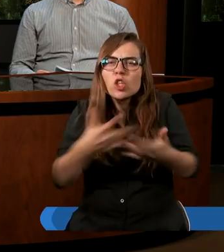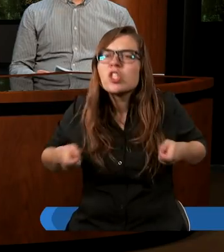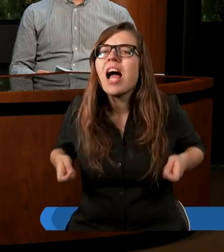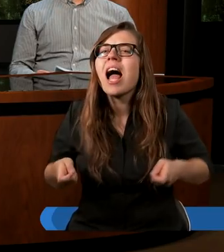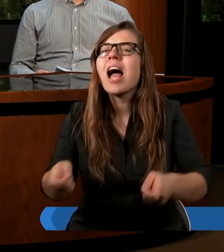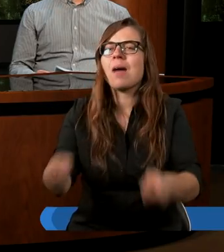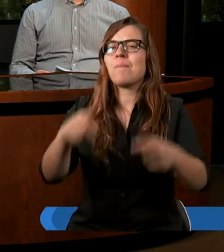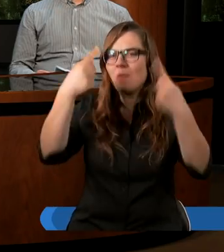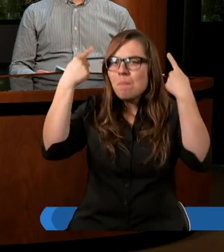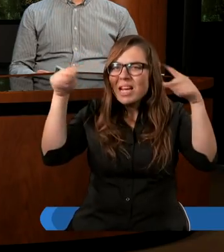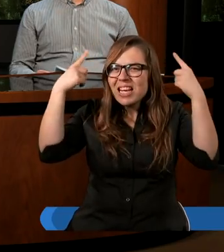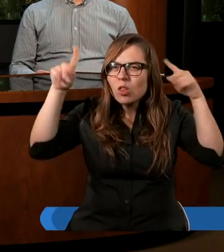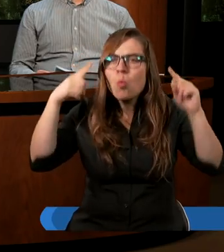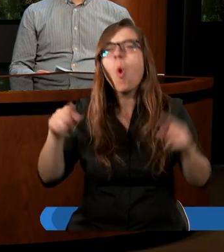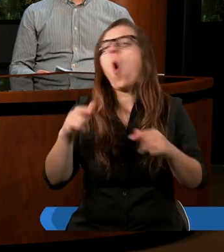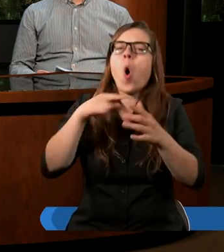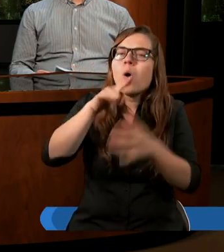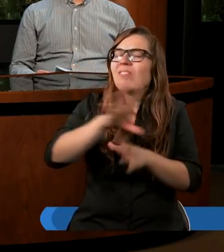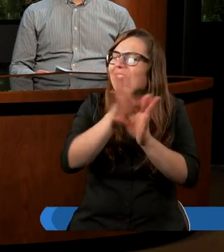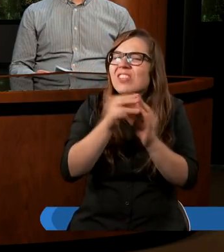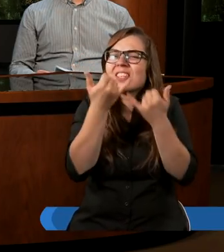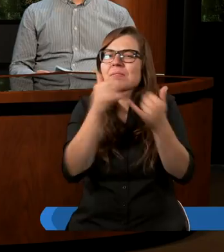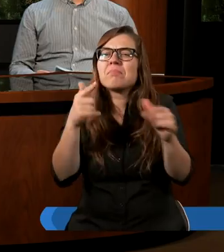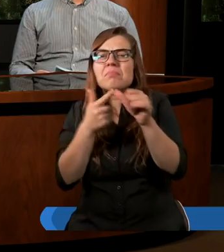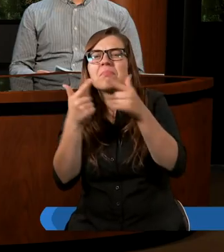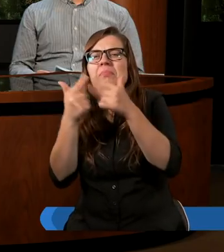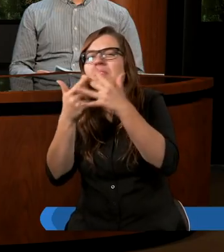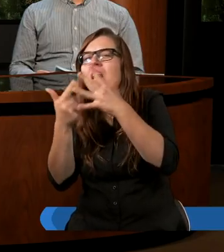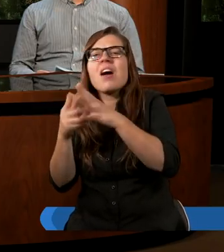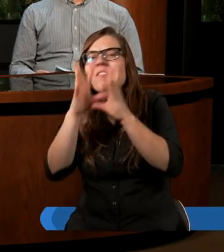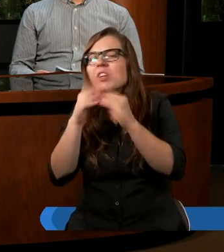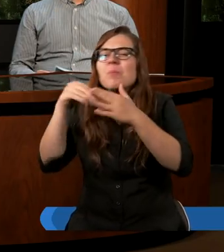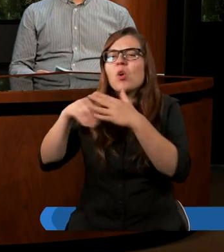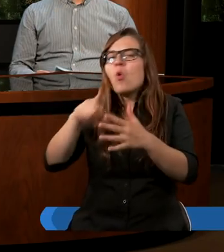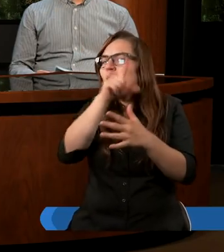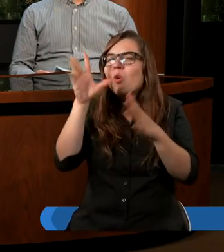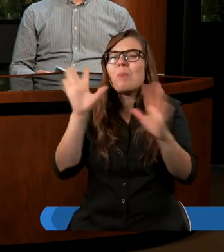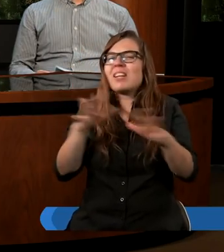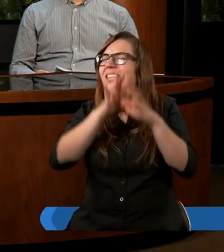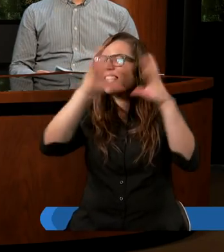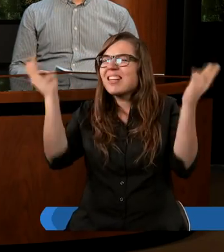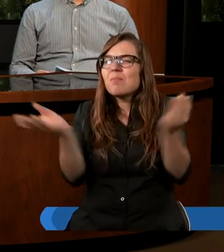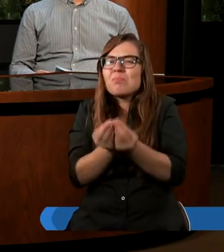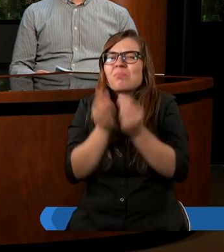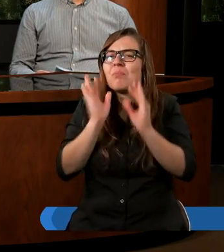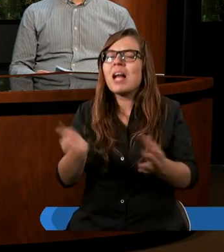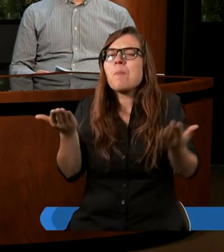rozpód Twojego bydła, miod Twojej rogacizny i przychówek Twoich czut. Będzie